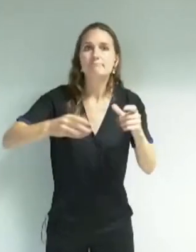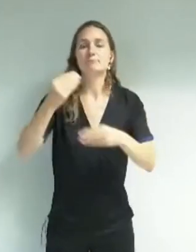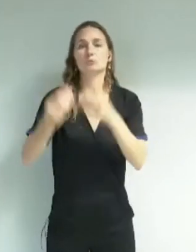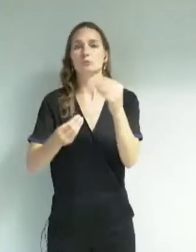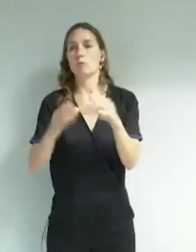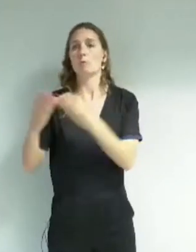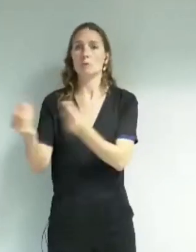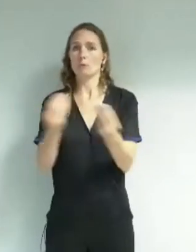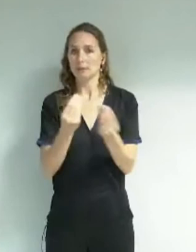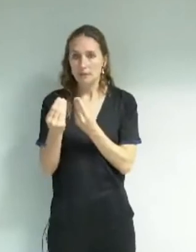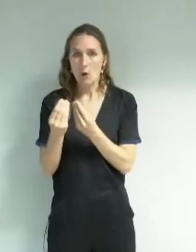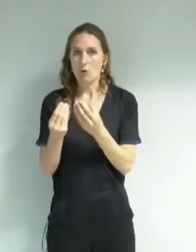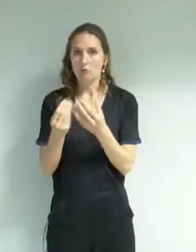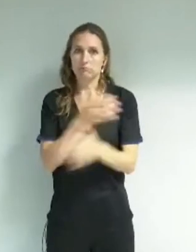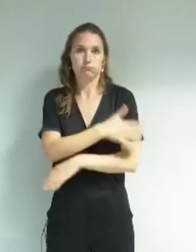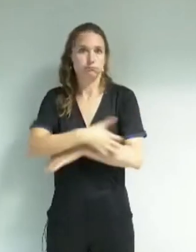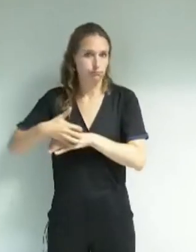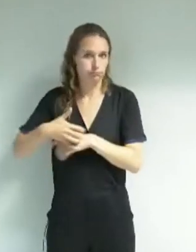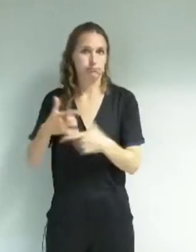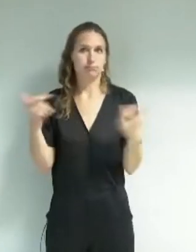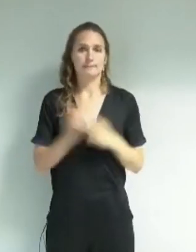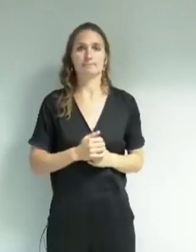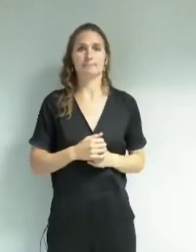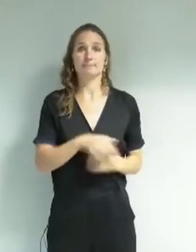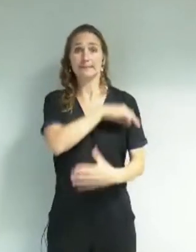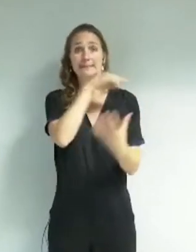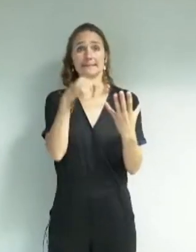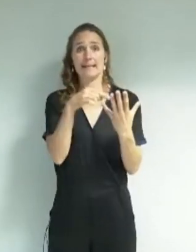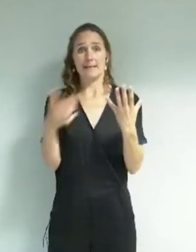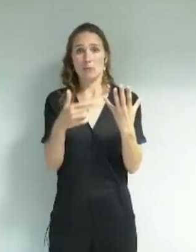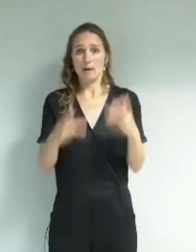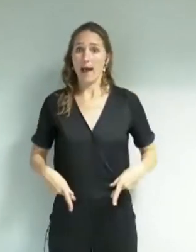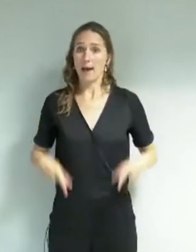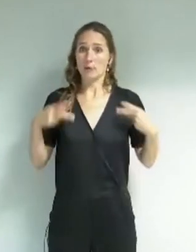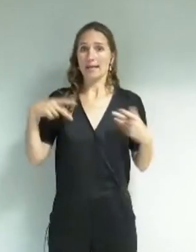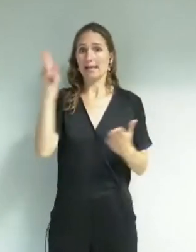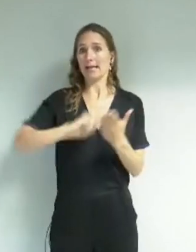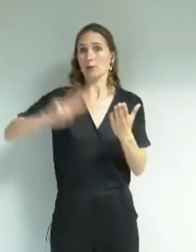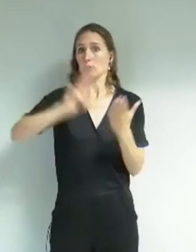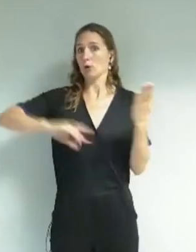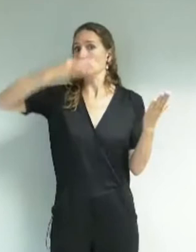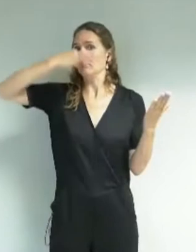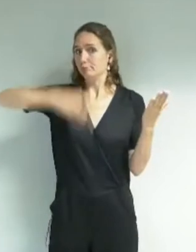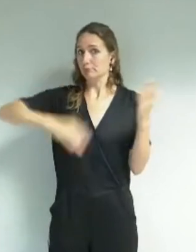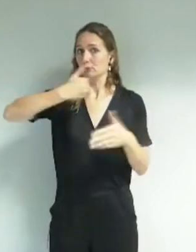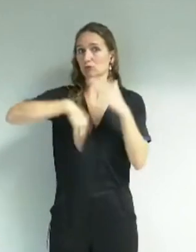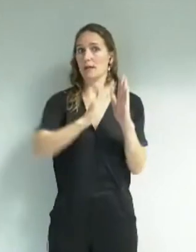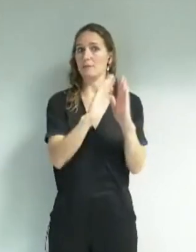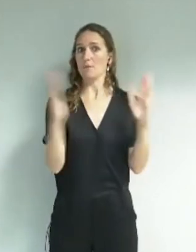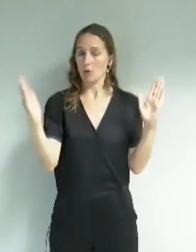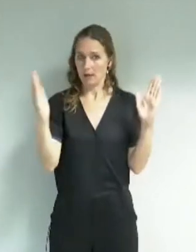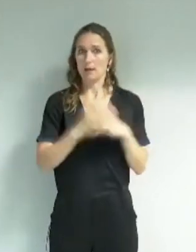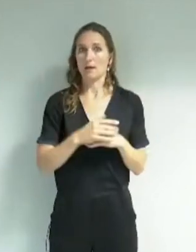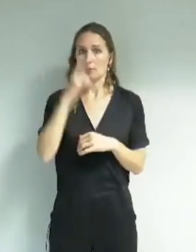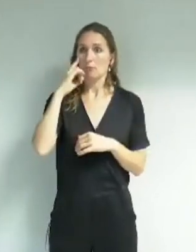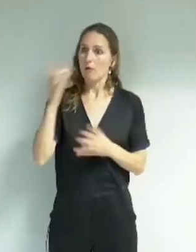Cinquième préconisation, proposer des ateliers de lecture à haute voix dans les bibliothèques, permettre de développer l